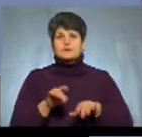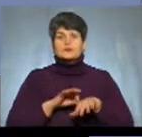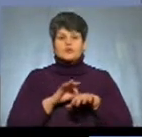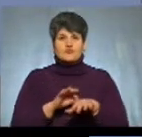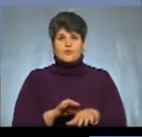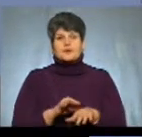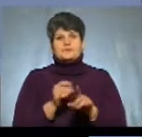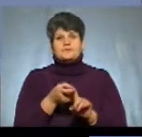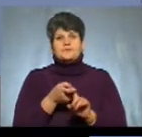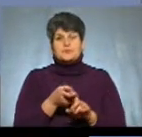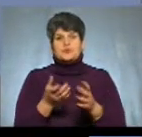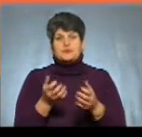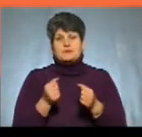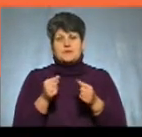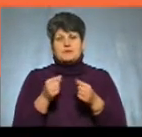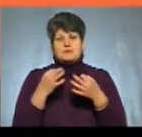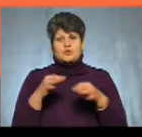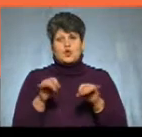контексті отримання Томосу.